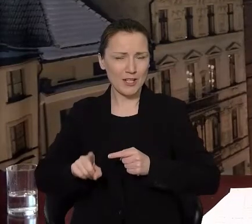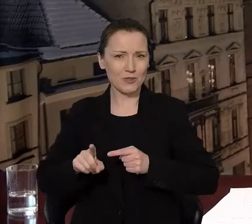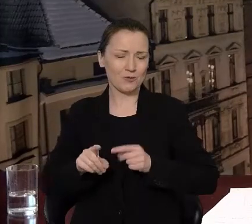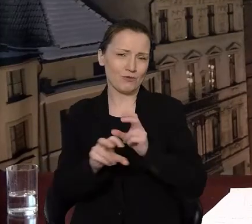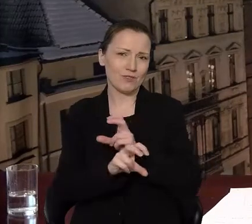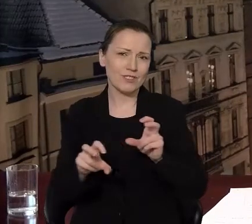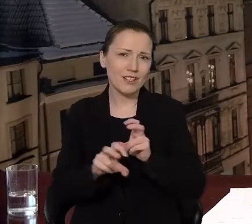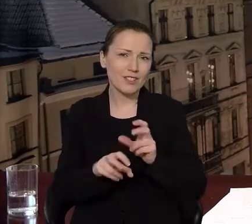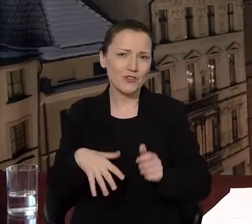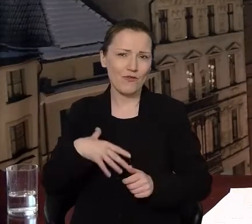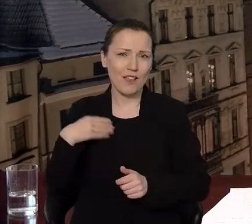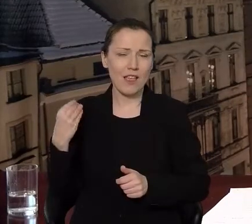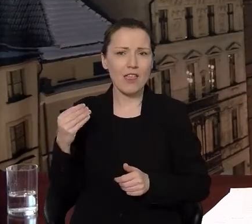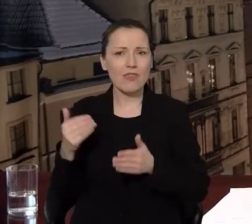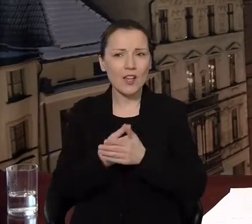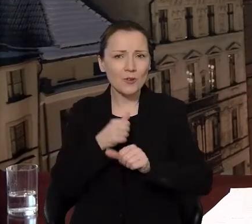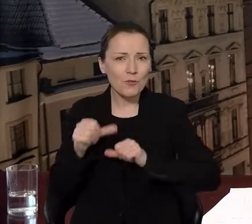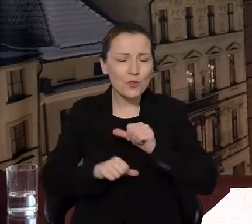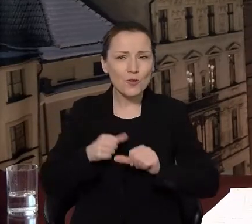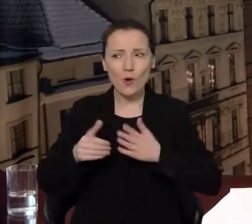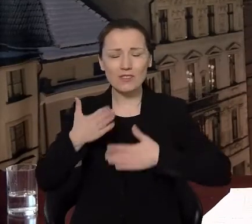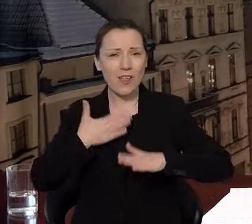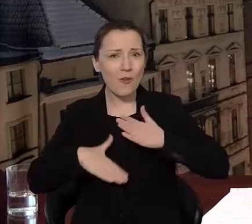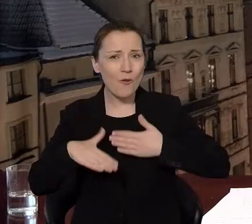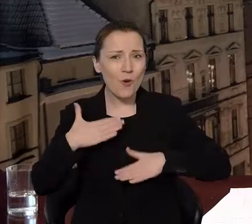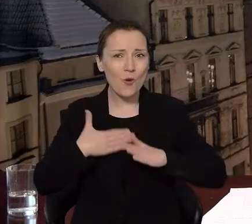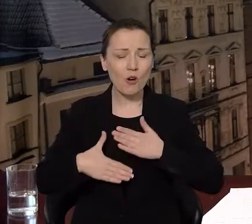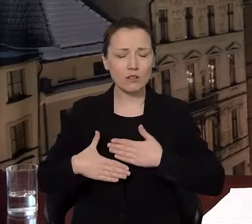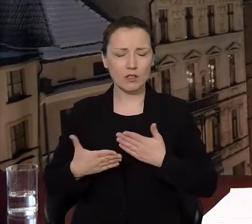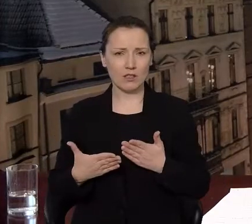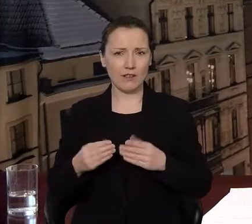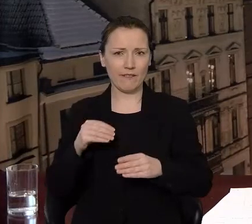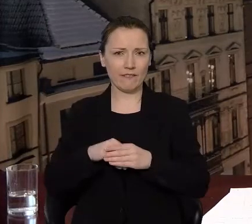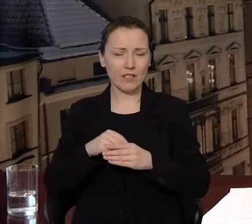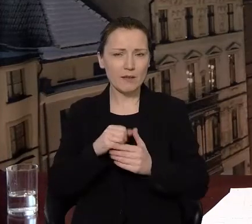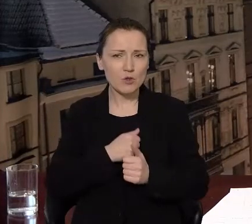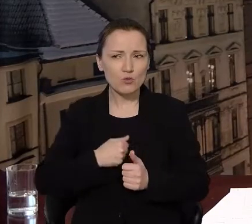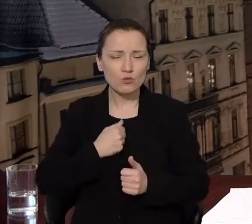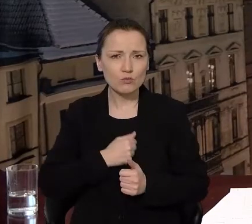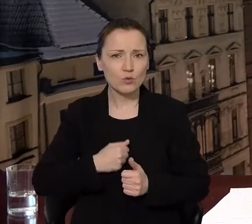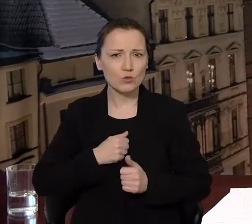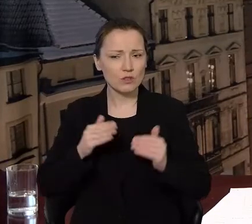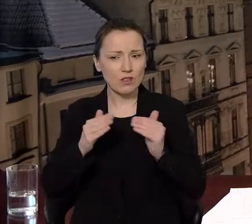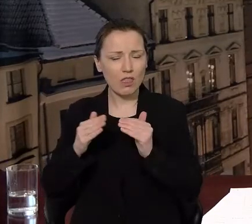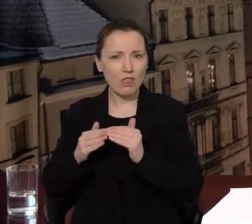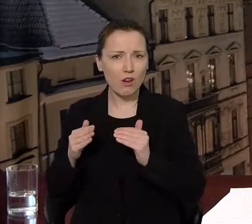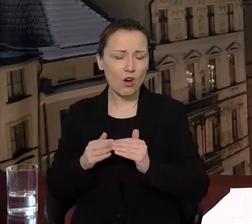świątecznym, noworocznym, radości i smutki w tylu toruńskich rodzinach.